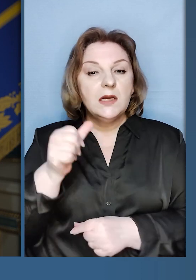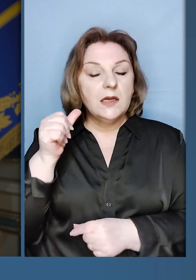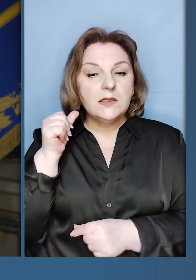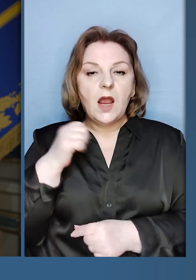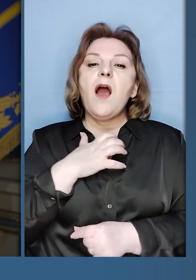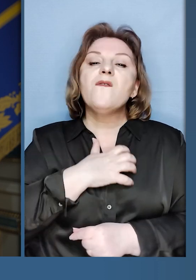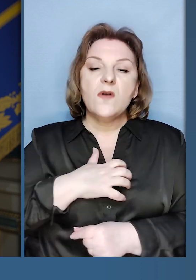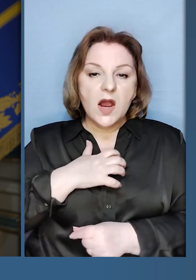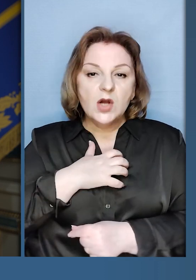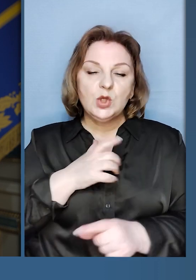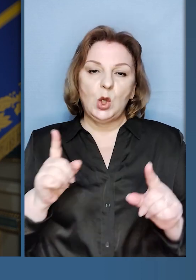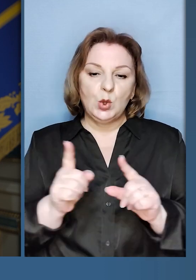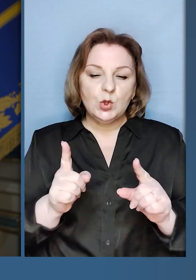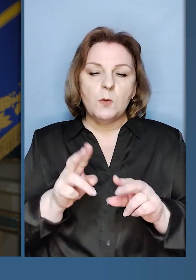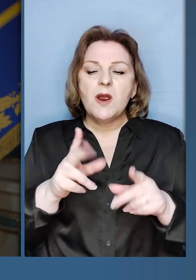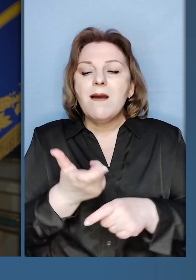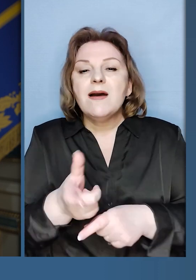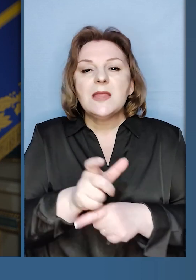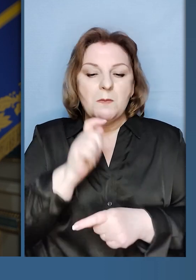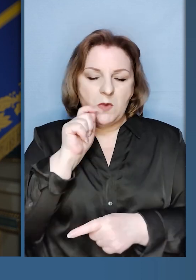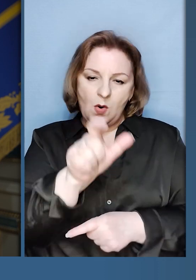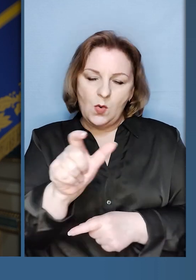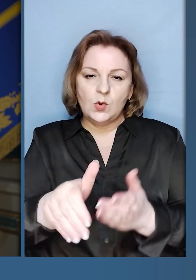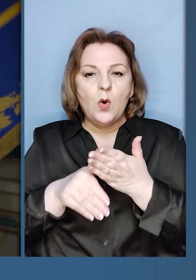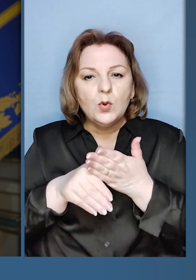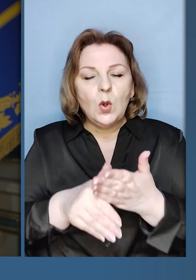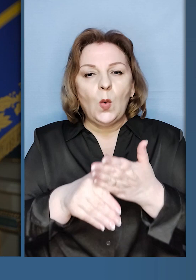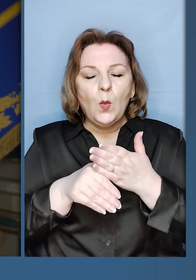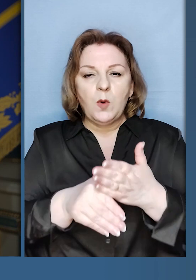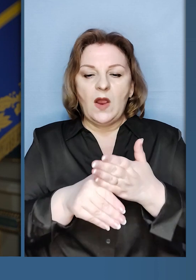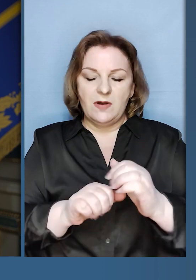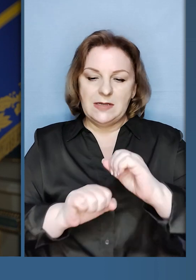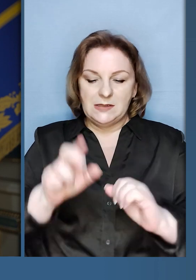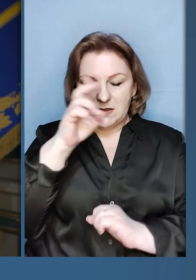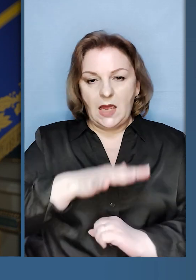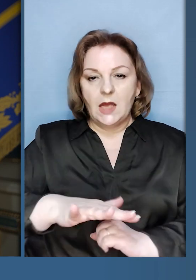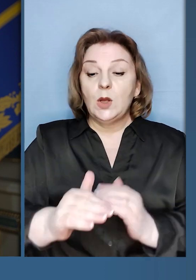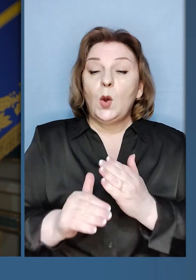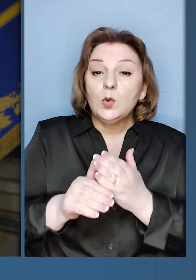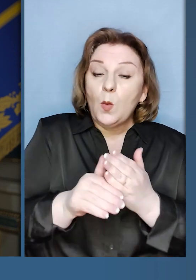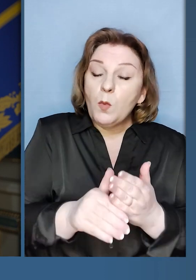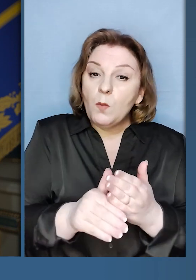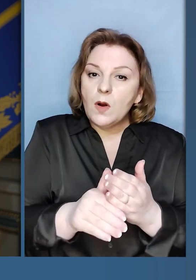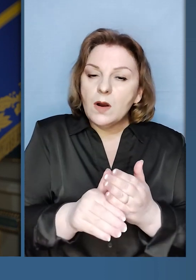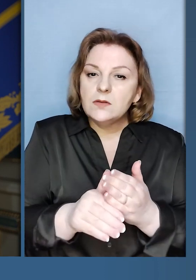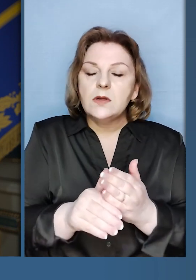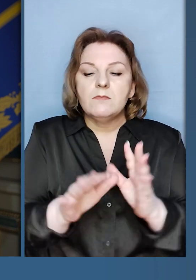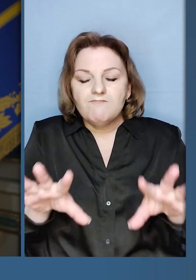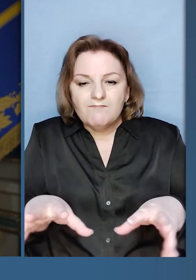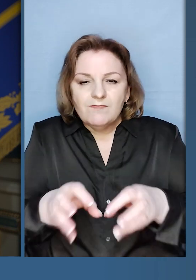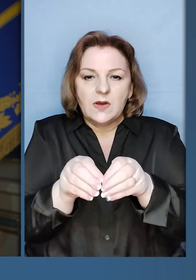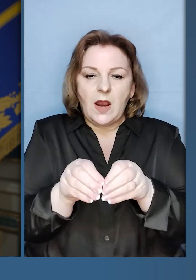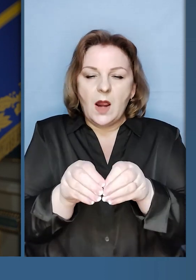як і рік тому, важливо, щоб якнайбільше українців допомагали захисту держави, допомагали